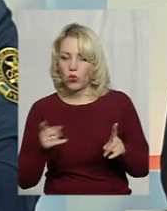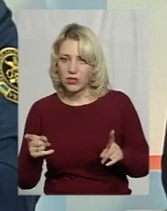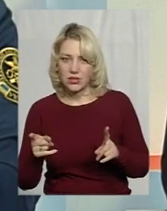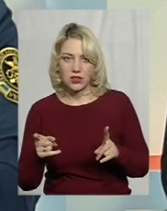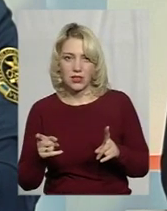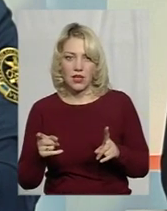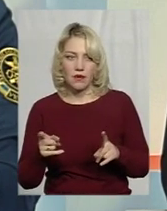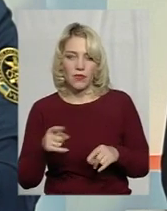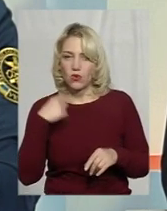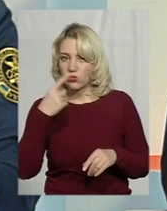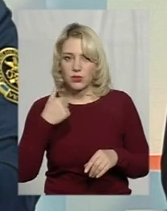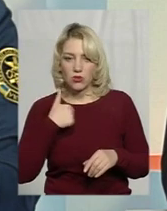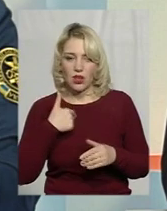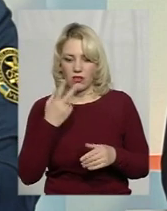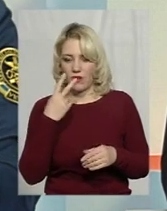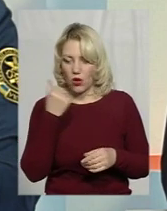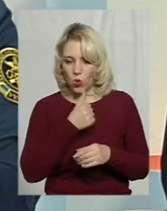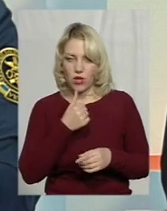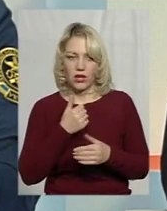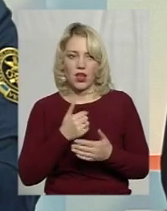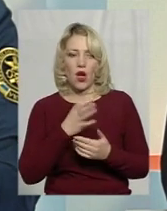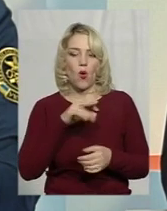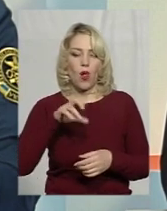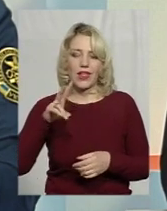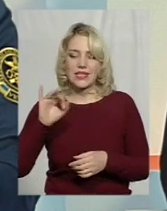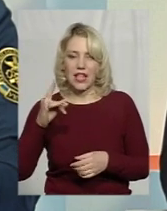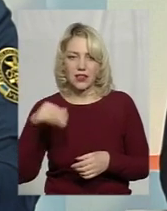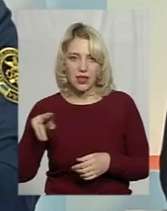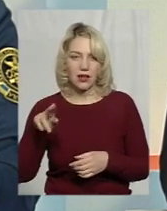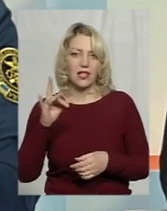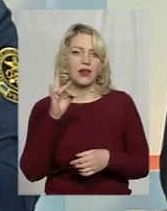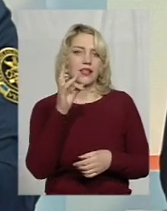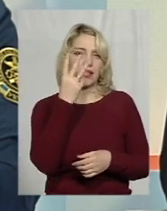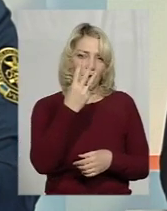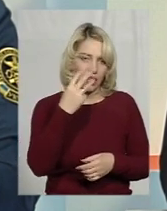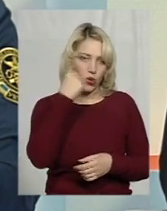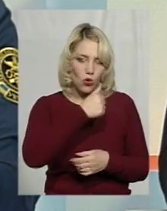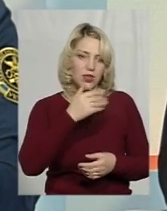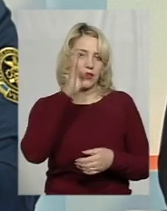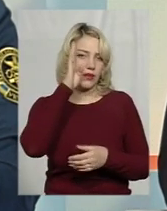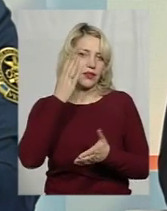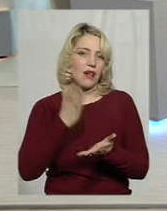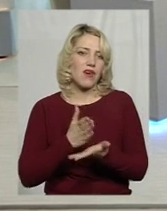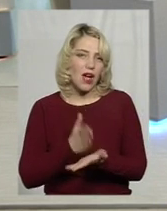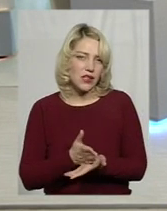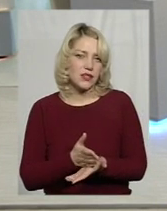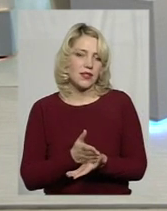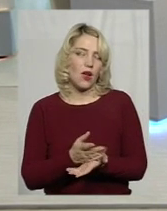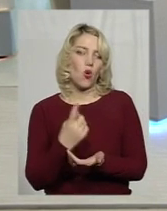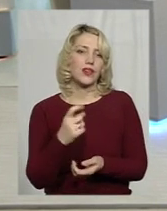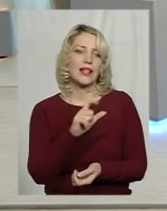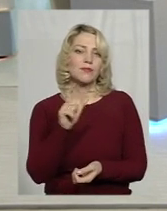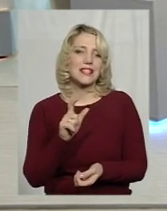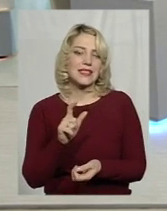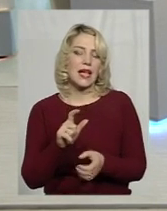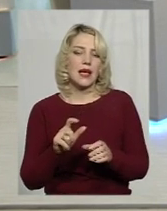особисто я там два роки, Олександр трохи більше. Він є одним